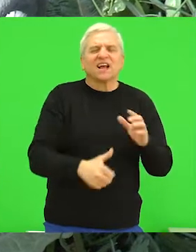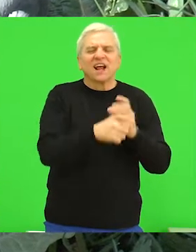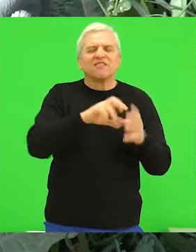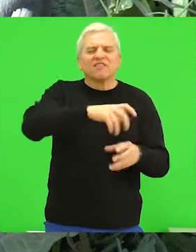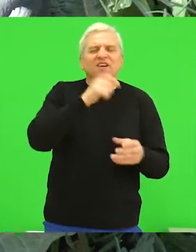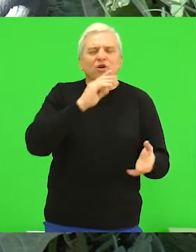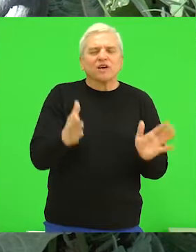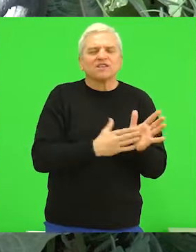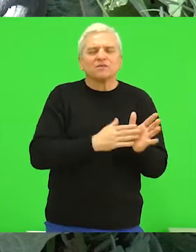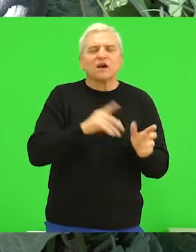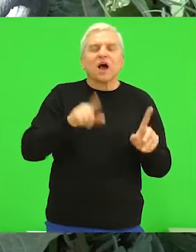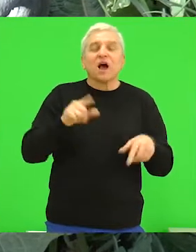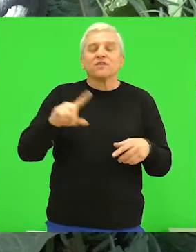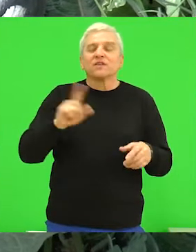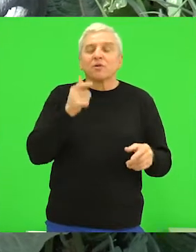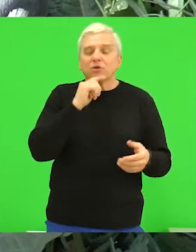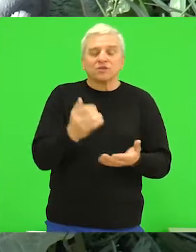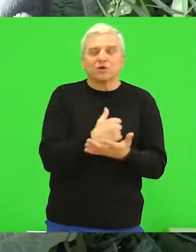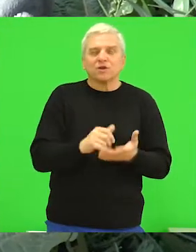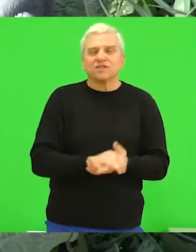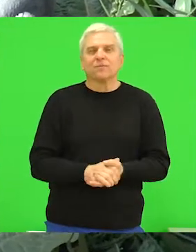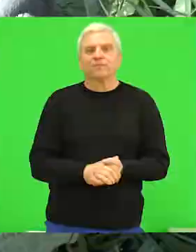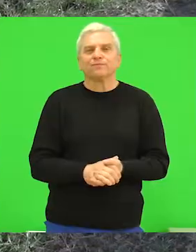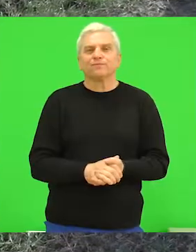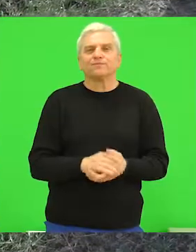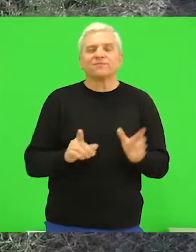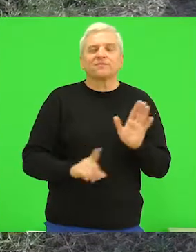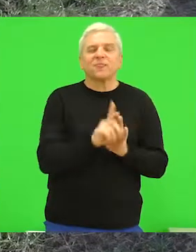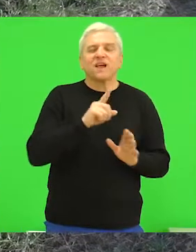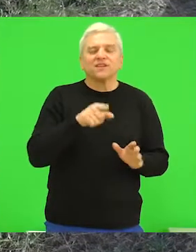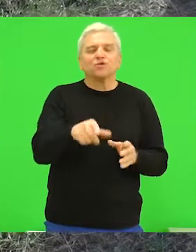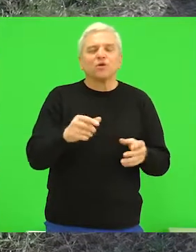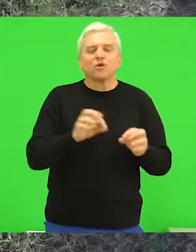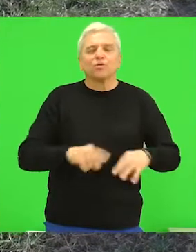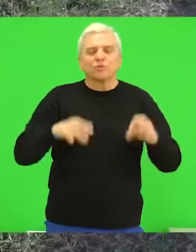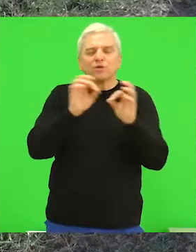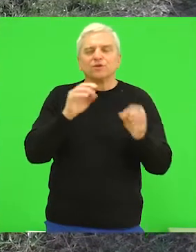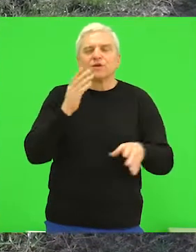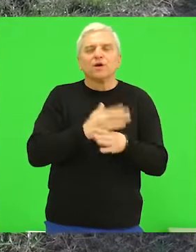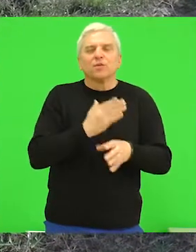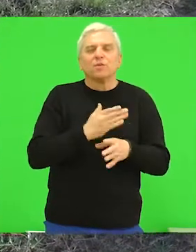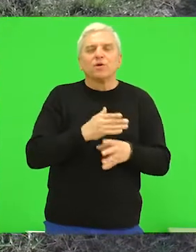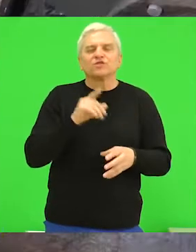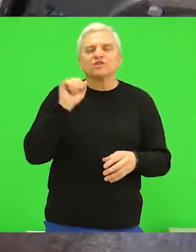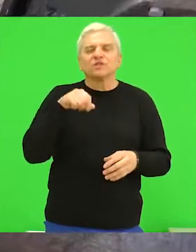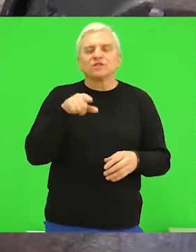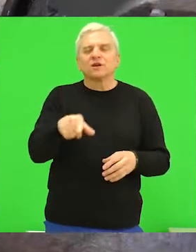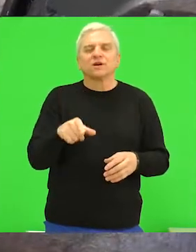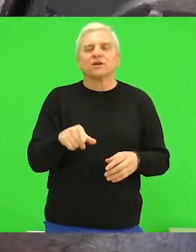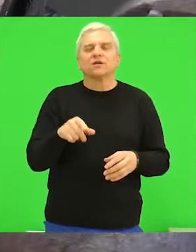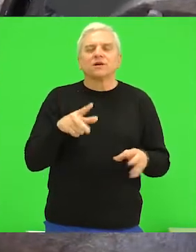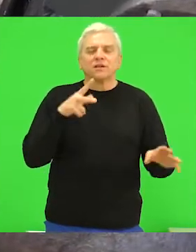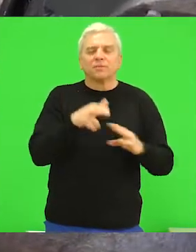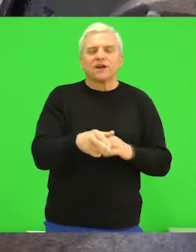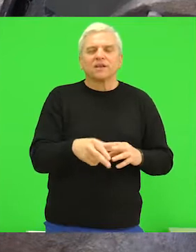koji ne zaptivaju, a neki čak nisu ni u funkciji. Realizacija ovog projekta će nam pomoći da možemo